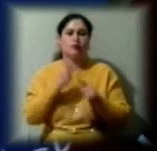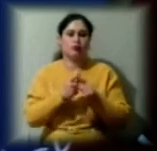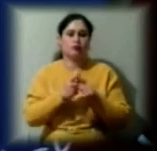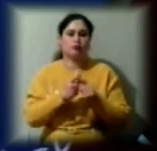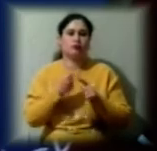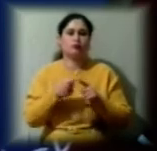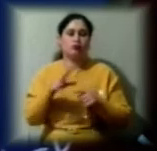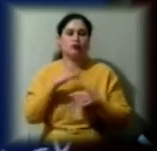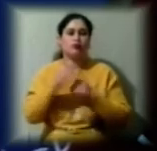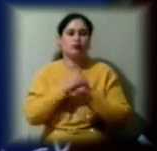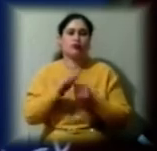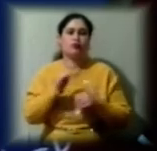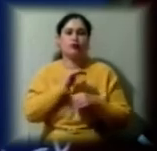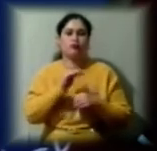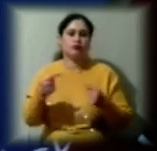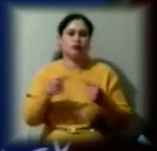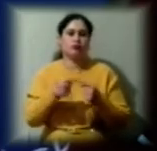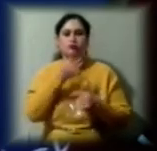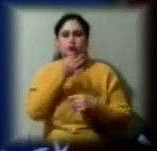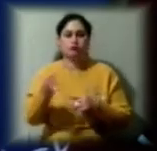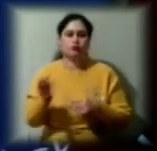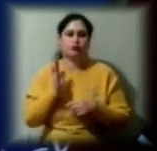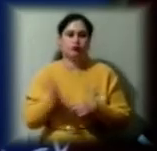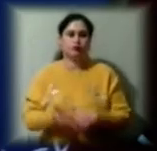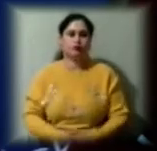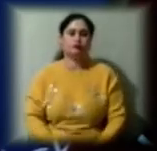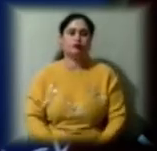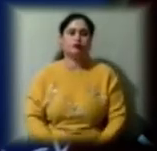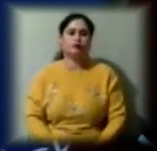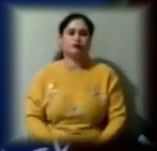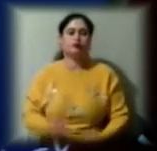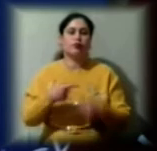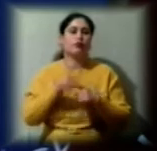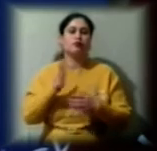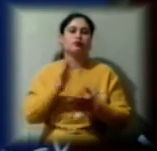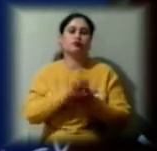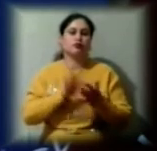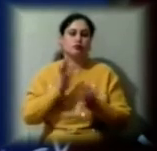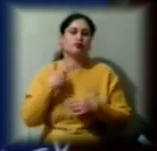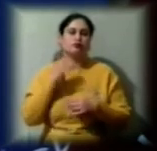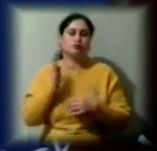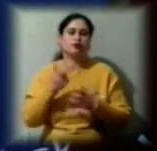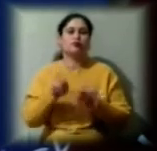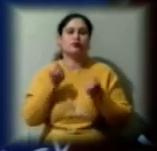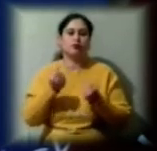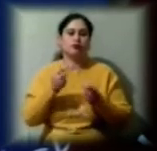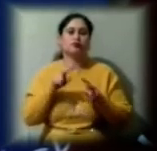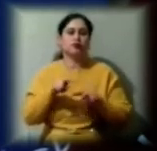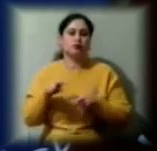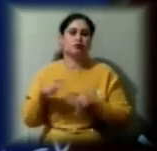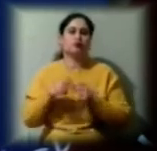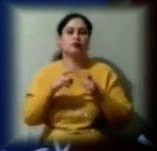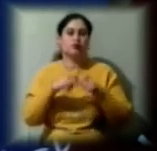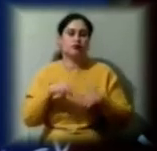зможемо вже це оголосити офіційно. Що буде далі, будемо дивитися, дослідження триває. Ми в день